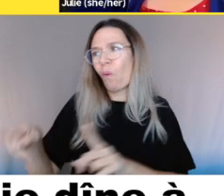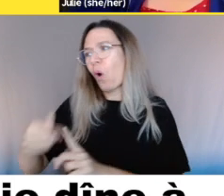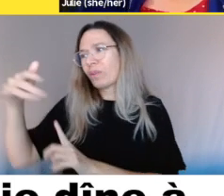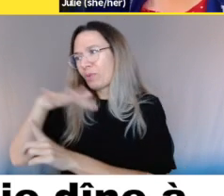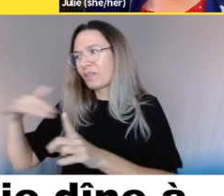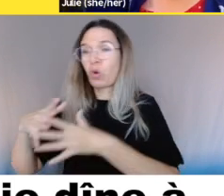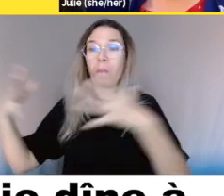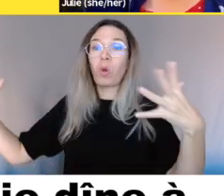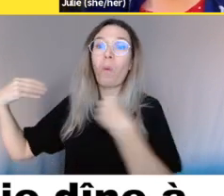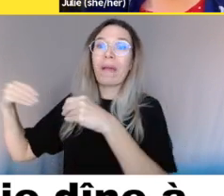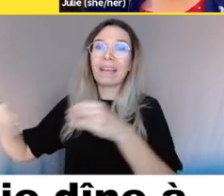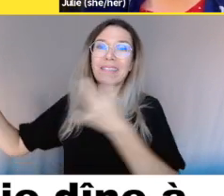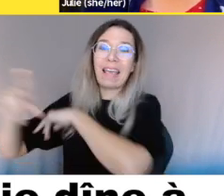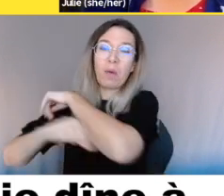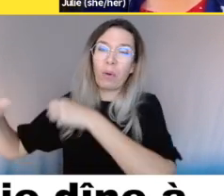devient,